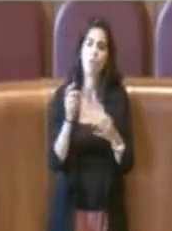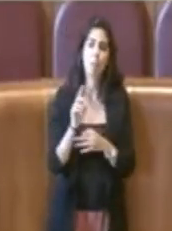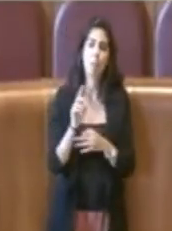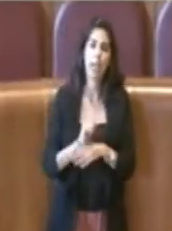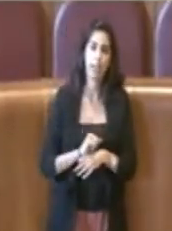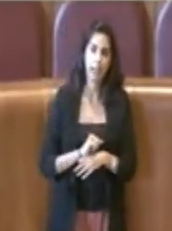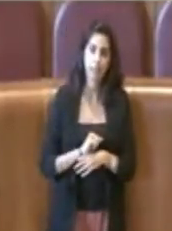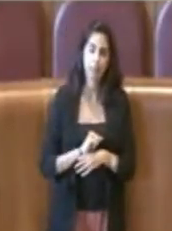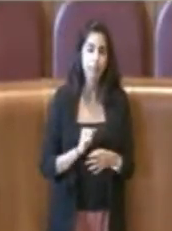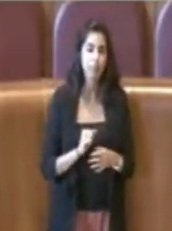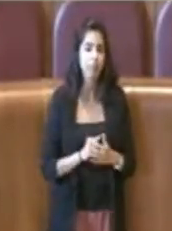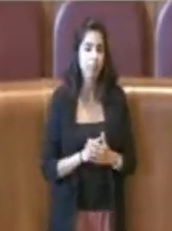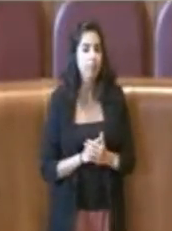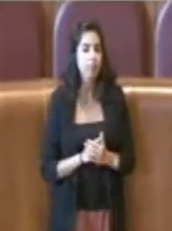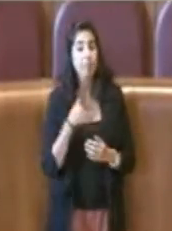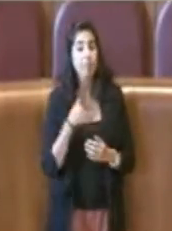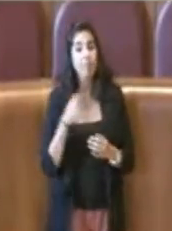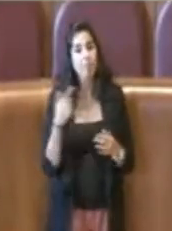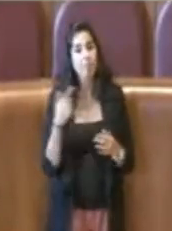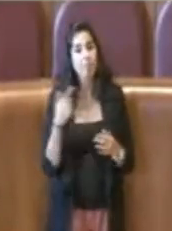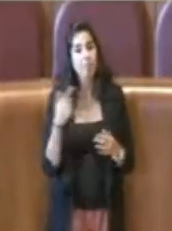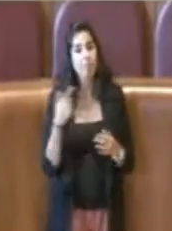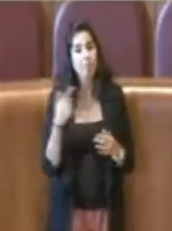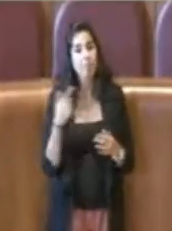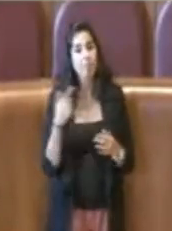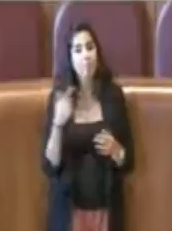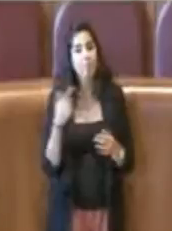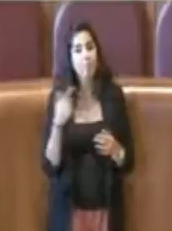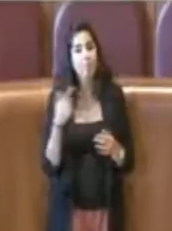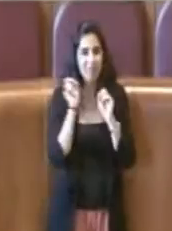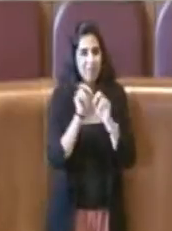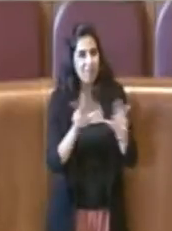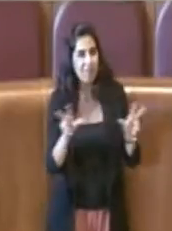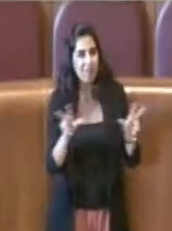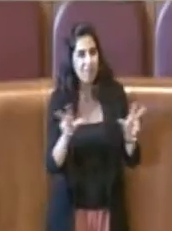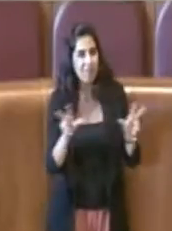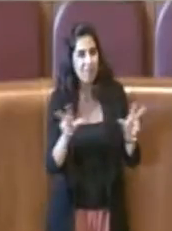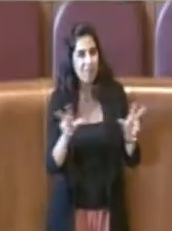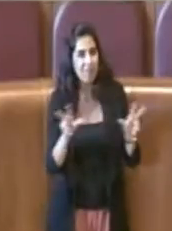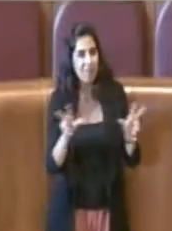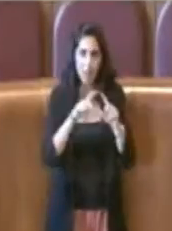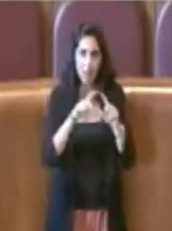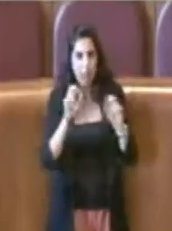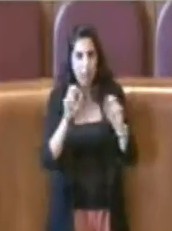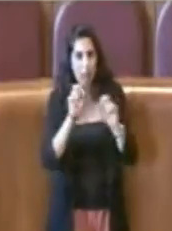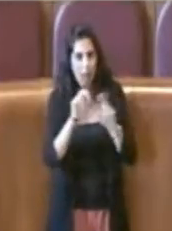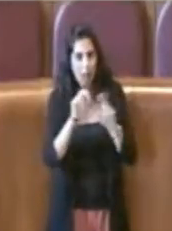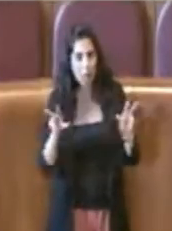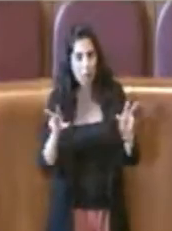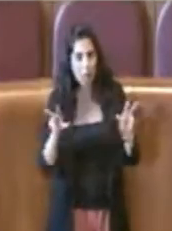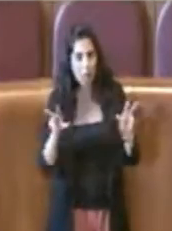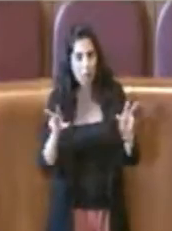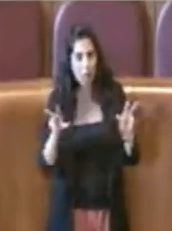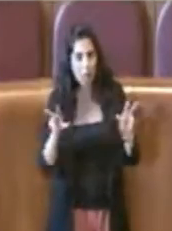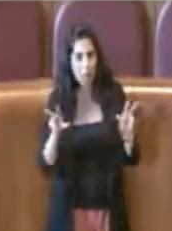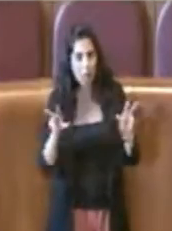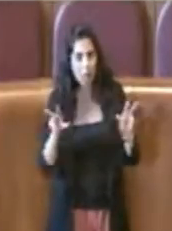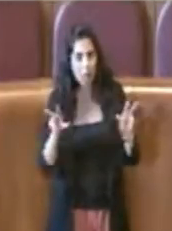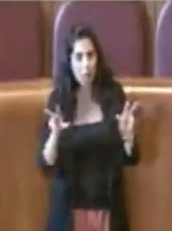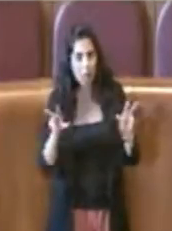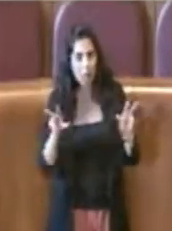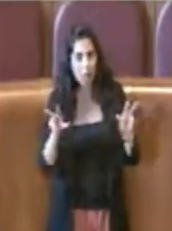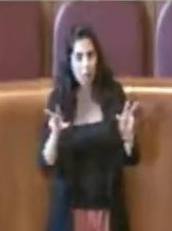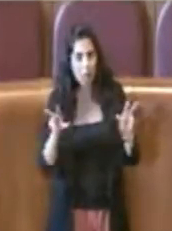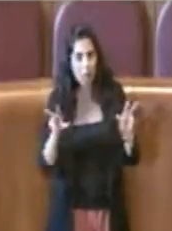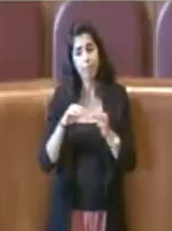alla adeguata pubblicità. Beh, dire a beneficio anche del lavoro che hanno fatto gli uffici